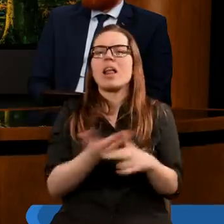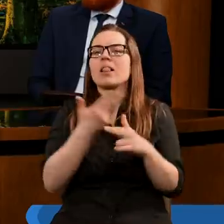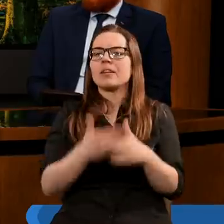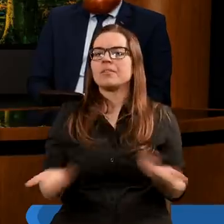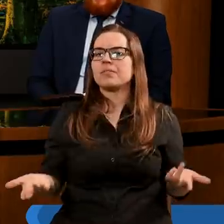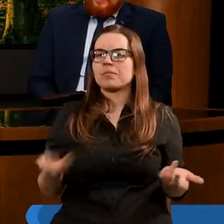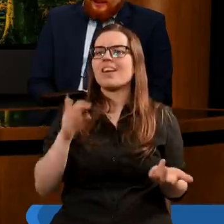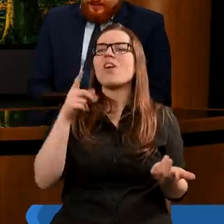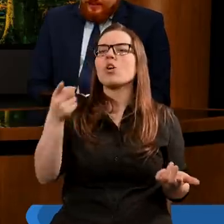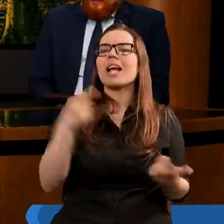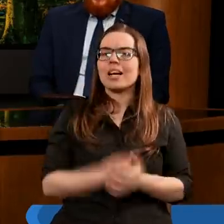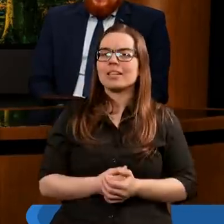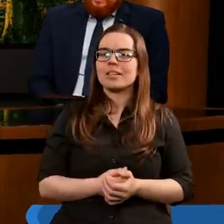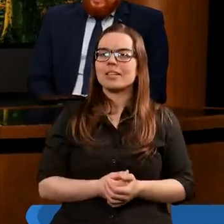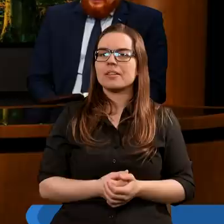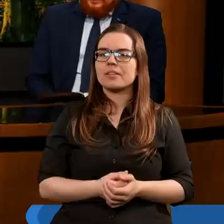Wojtku.